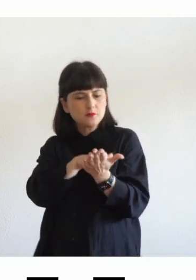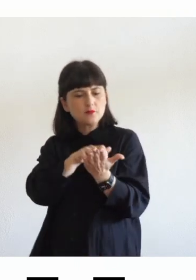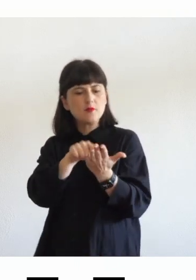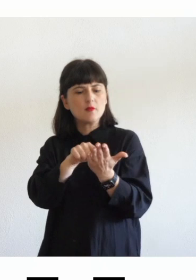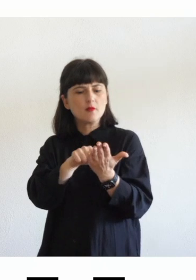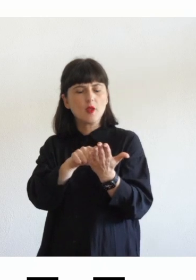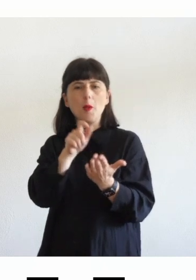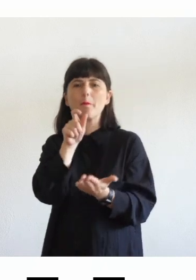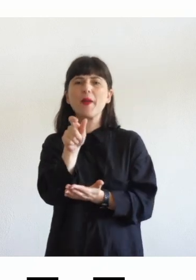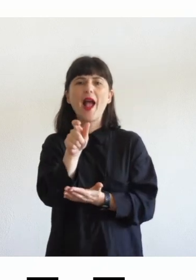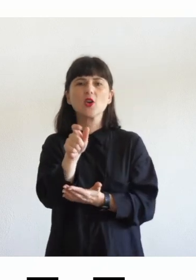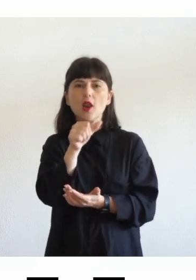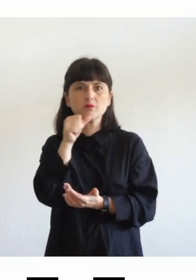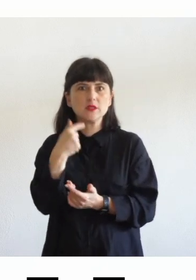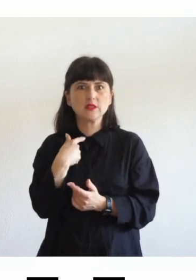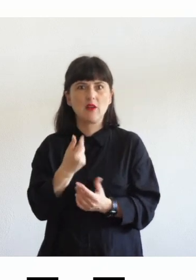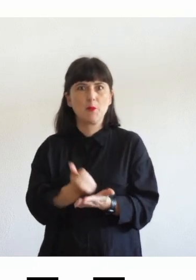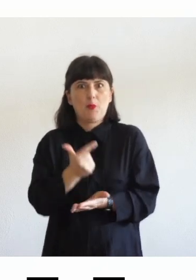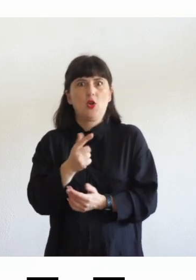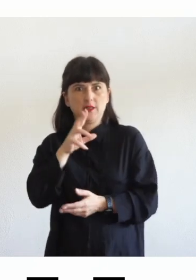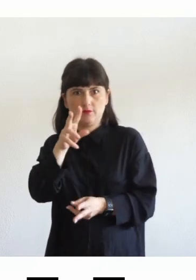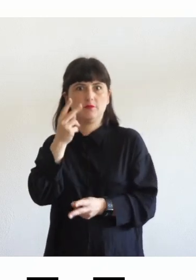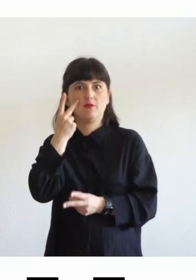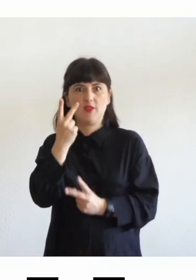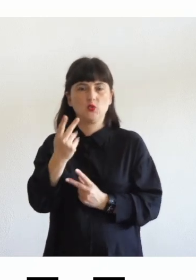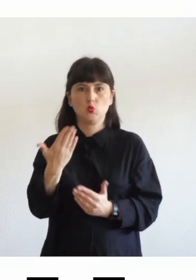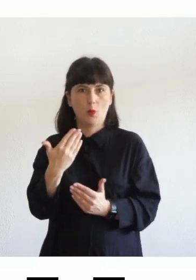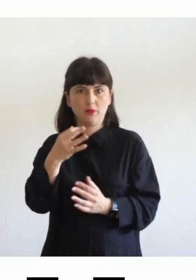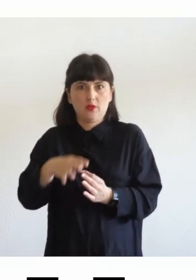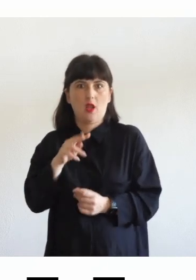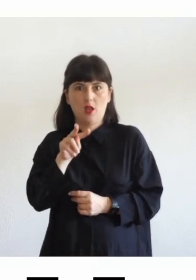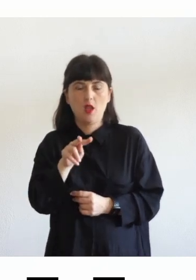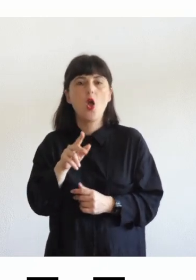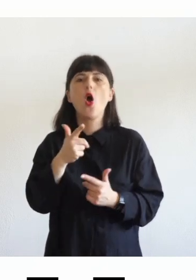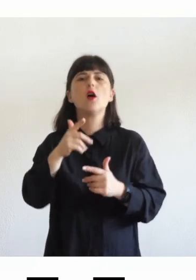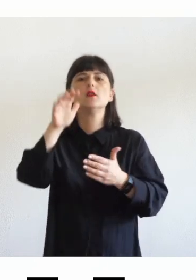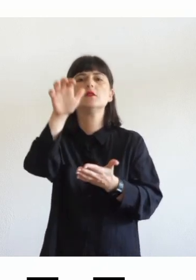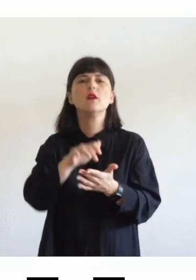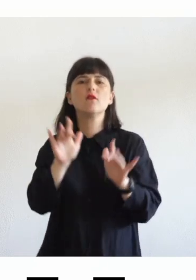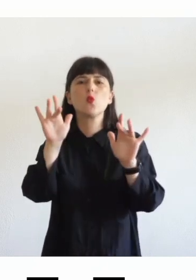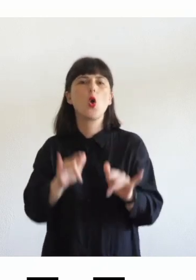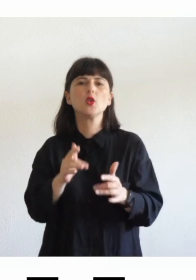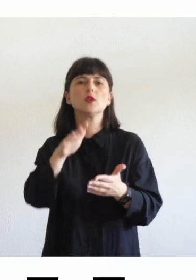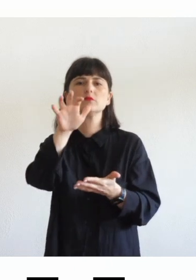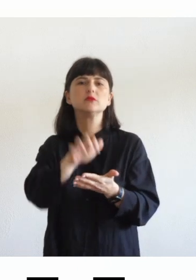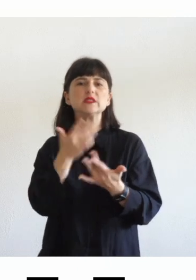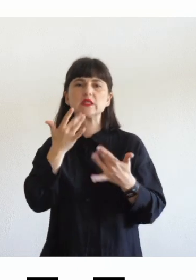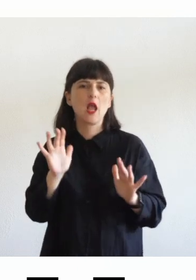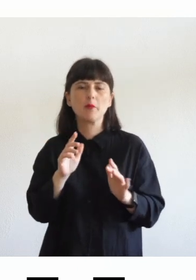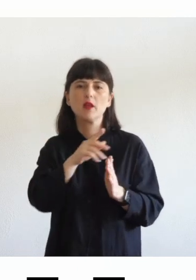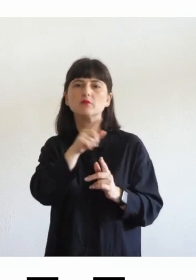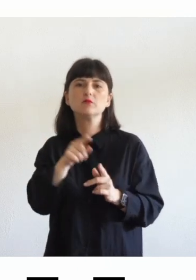che viene evidenziata rispetto a un testo che non le contiene o un testo che contiene interi periodi